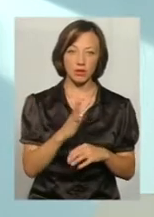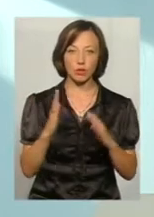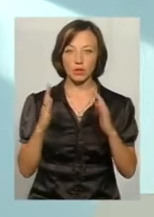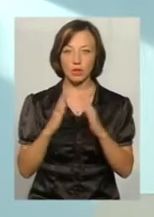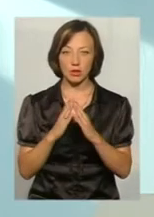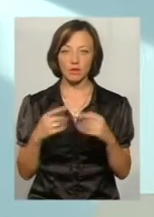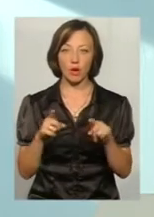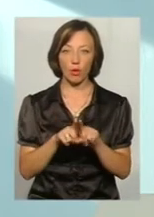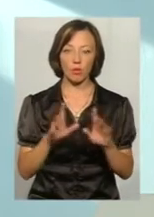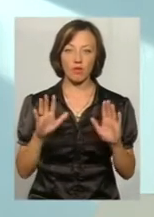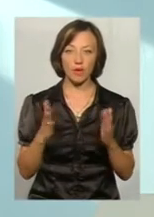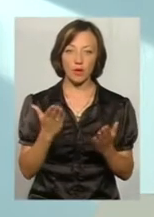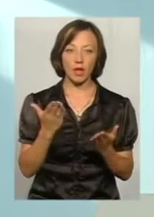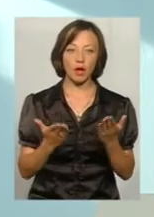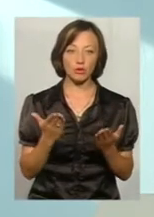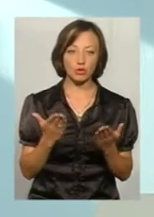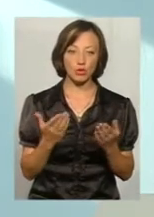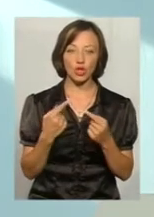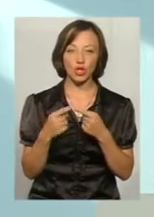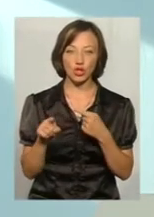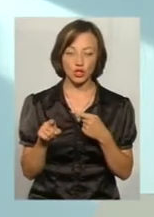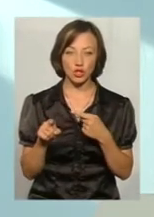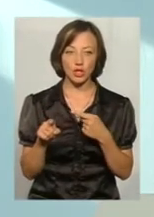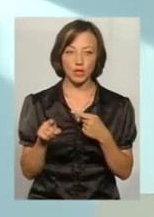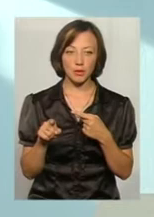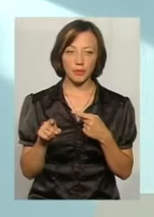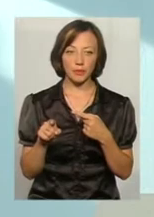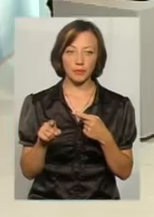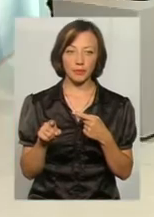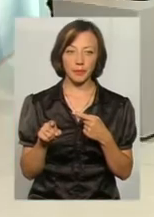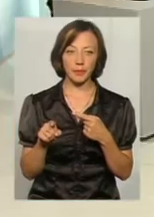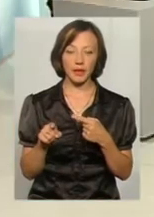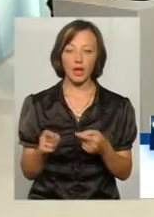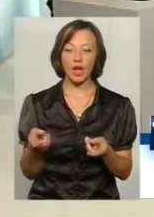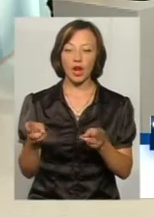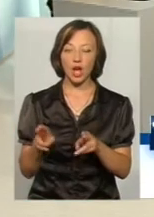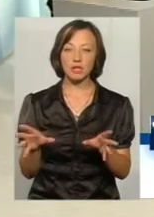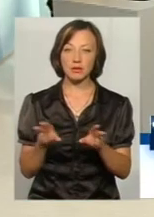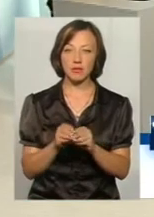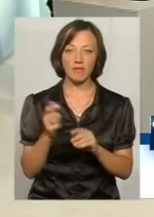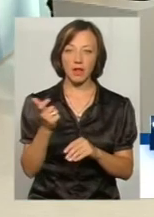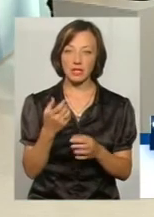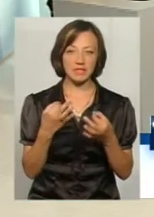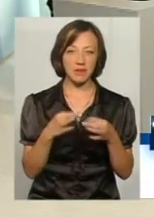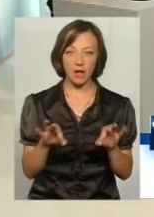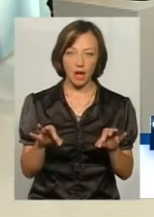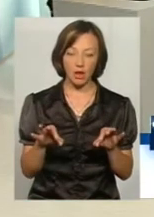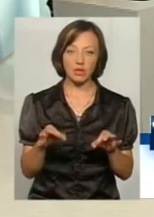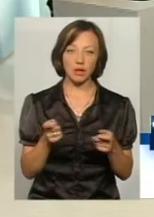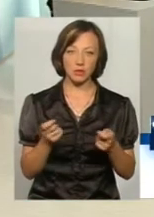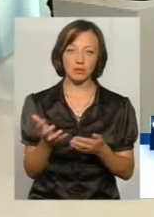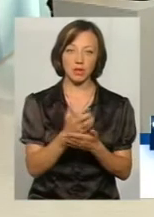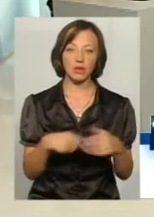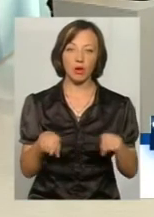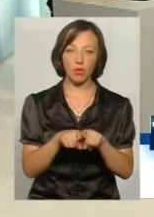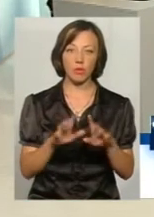будинок, в такому випадку, і якщо інші і решта співвласників не звільняються від сплати адміністративного збору, то